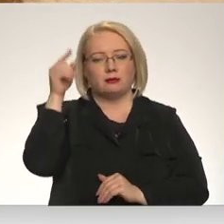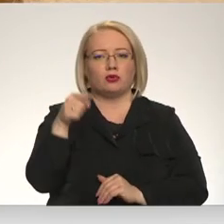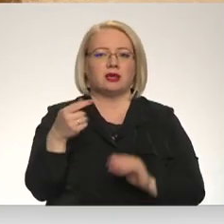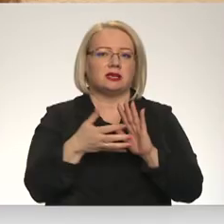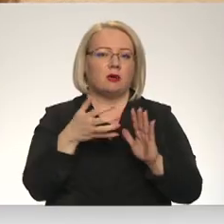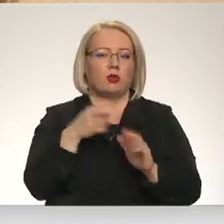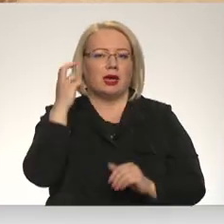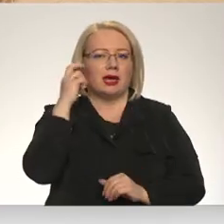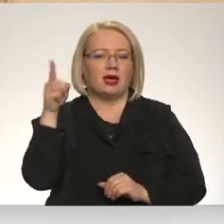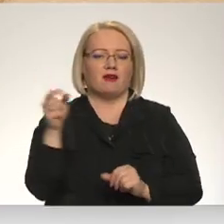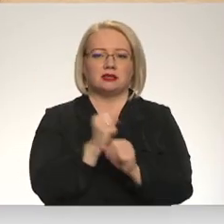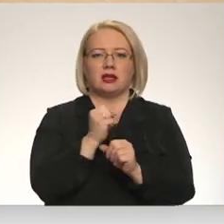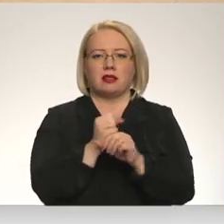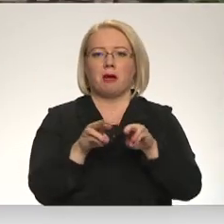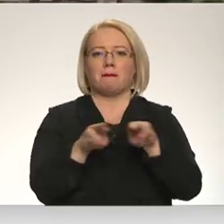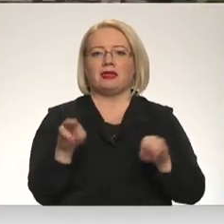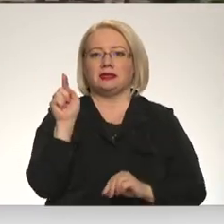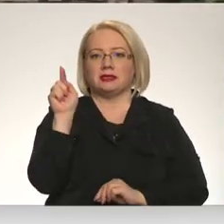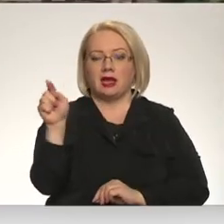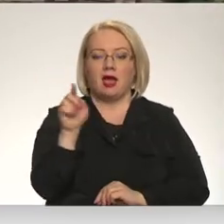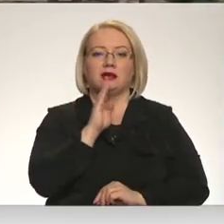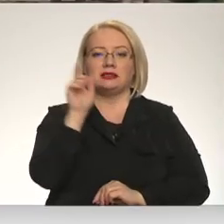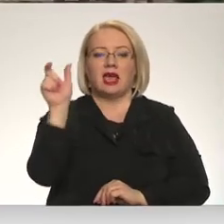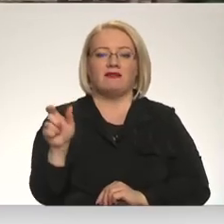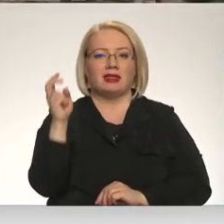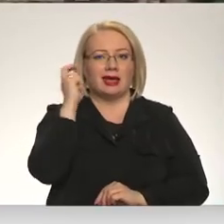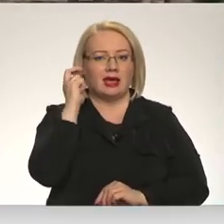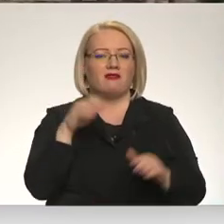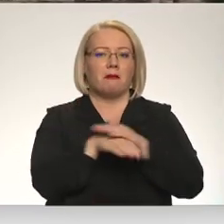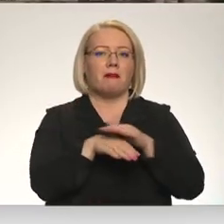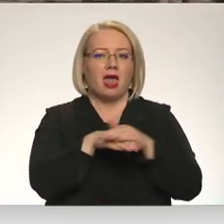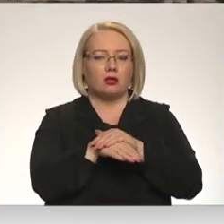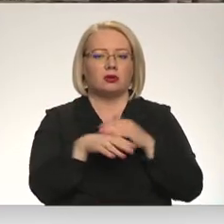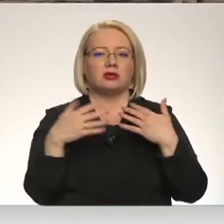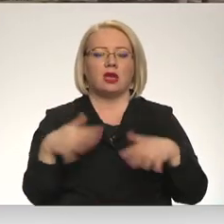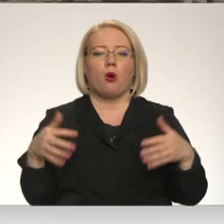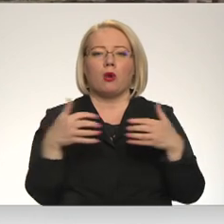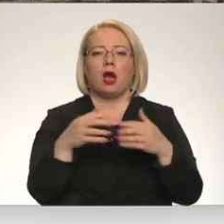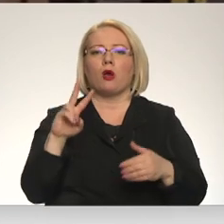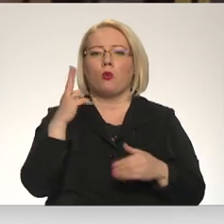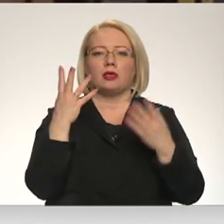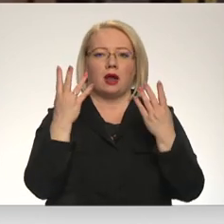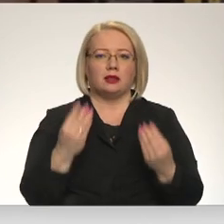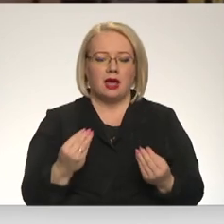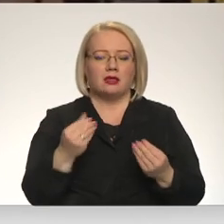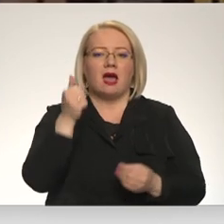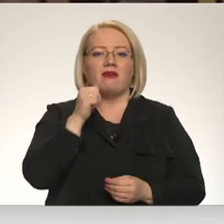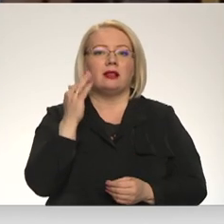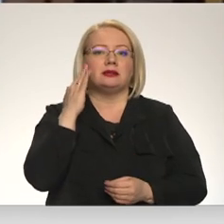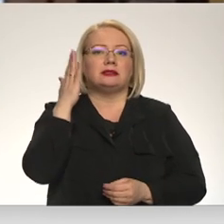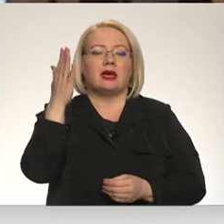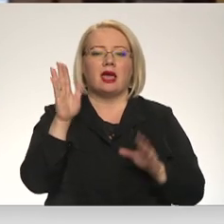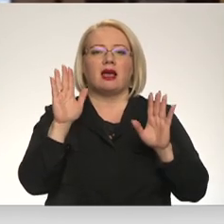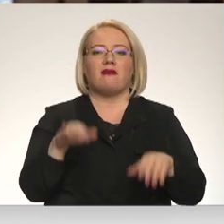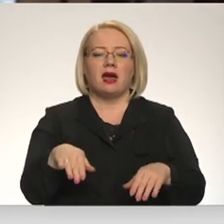izmantotas Kievā, strādājot ministrijā. Lidija ir no Kīves. Beigļu gaidās debās jau kara otrajā dienā, tad vēl cerējus, ka